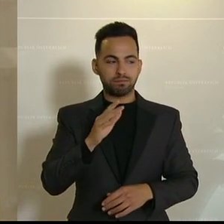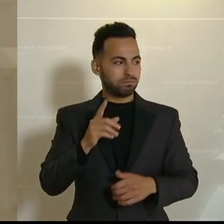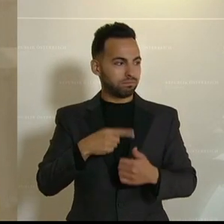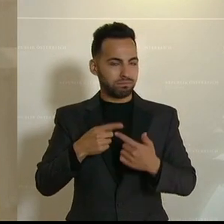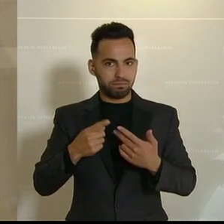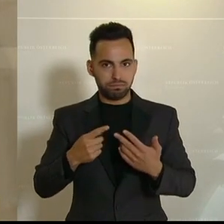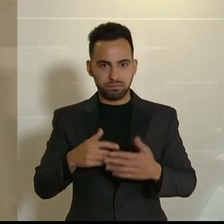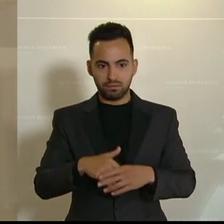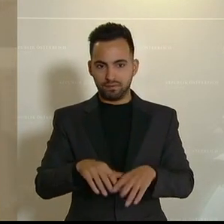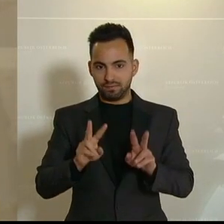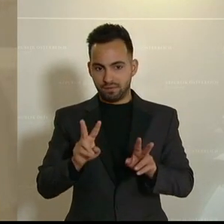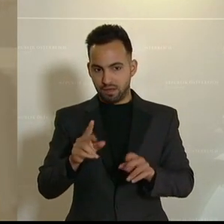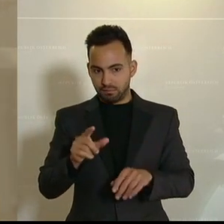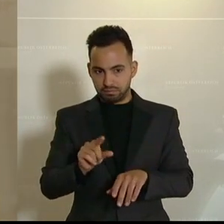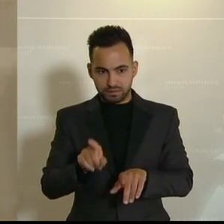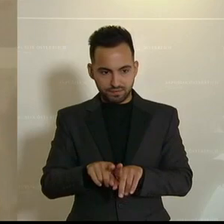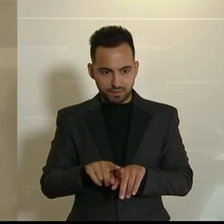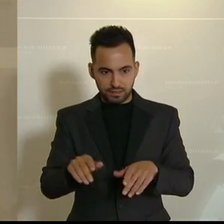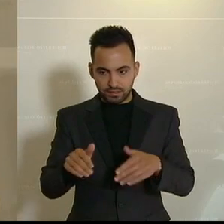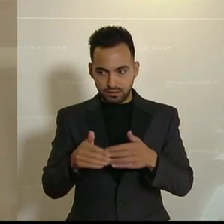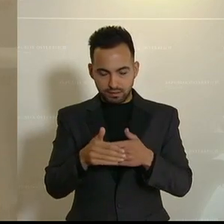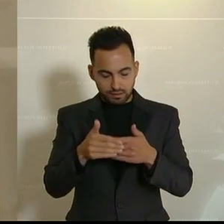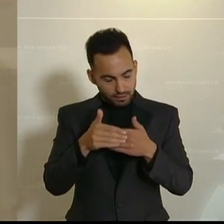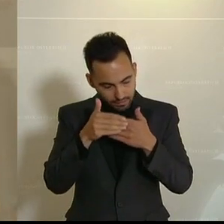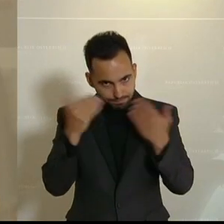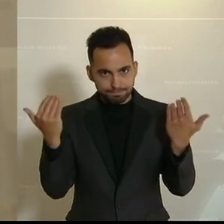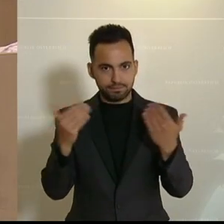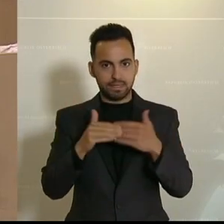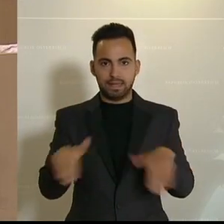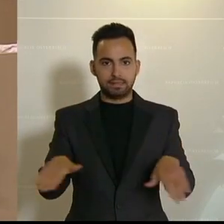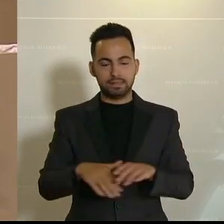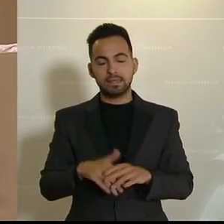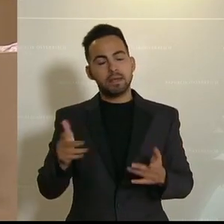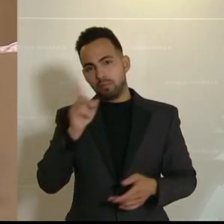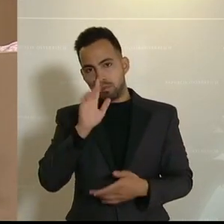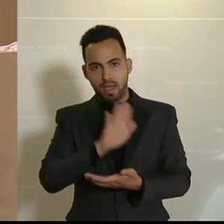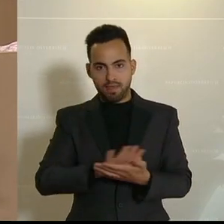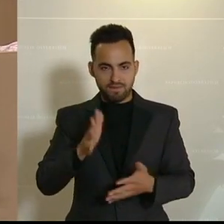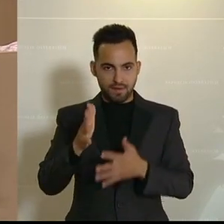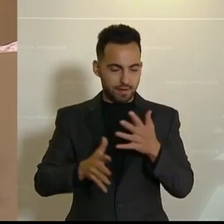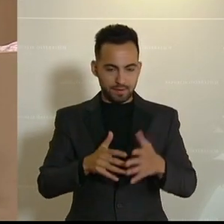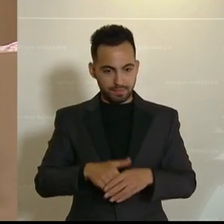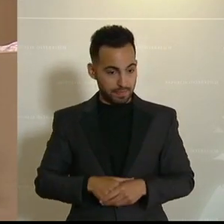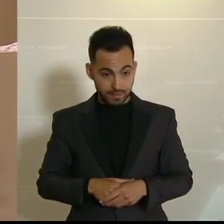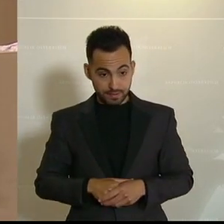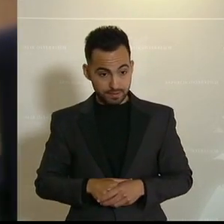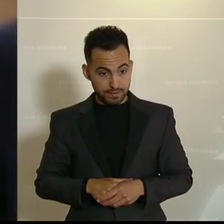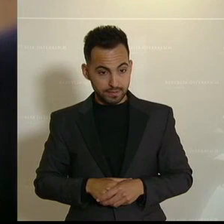ist fast an der Grenze und ich versuche es jetzt einmal zu vereinfachen, nämlich insoweit,